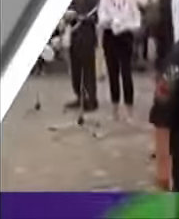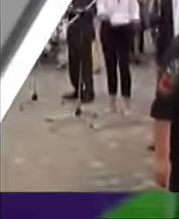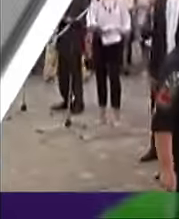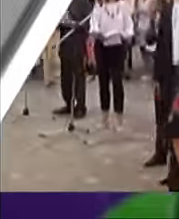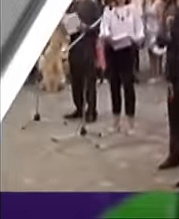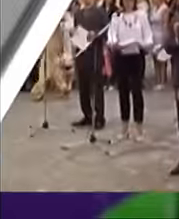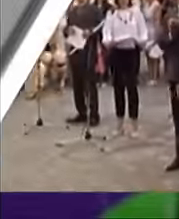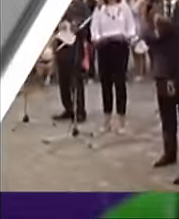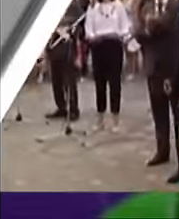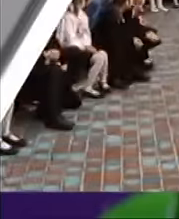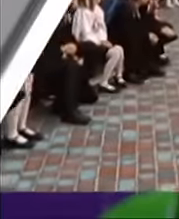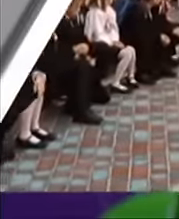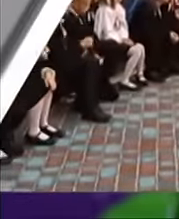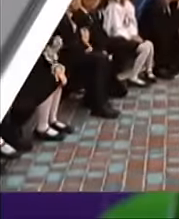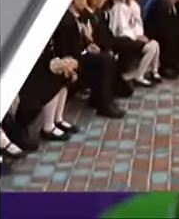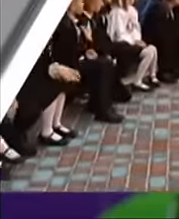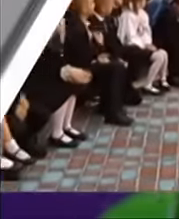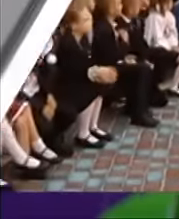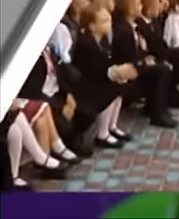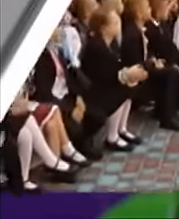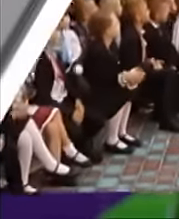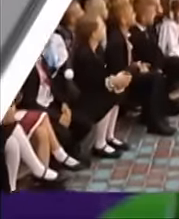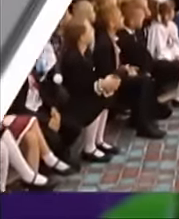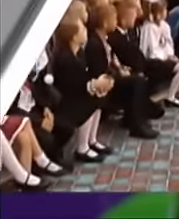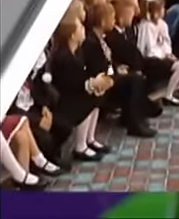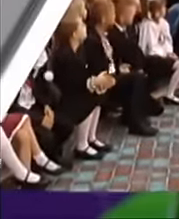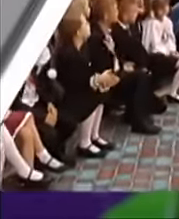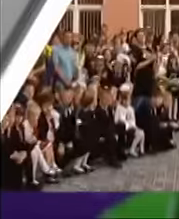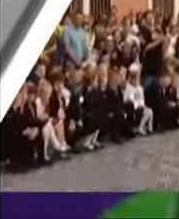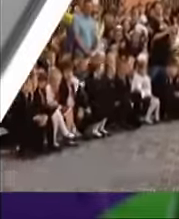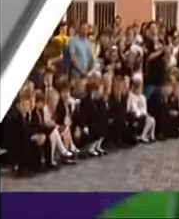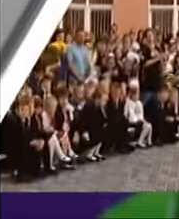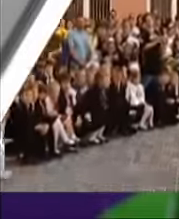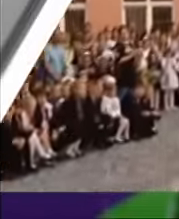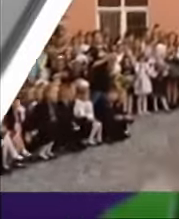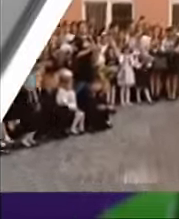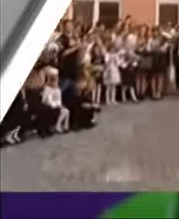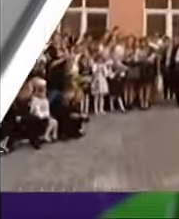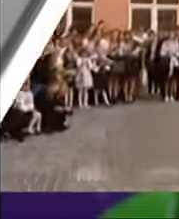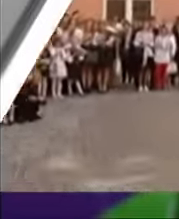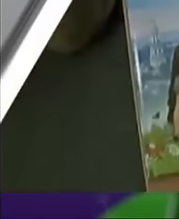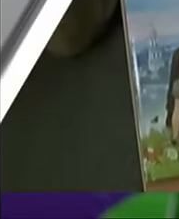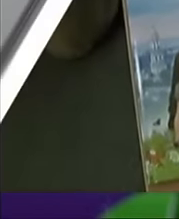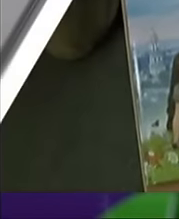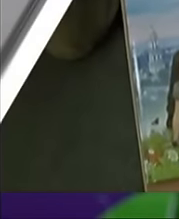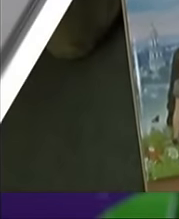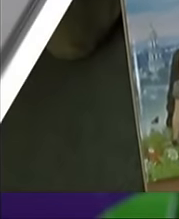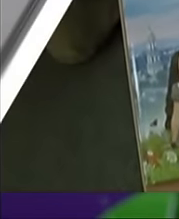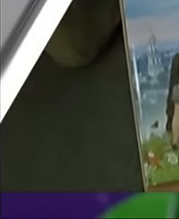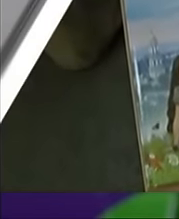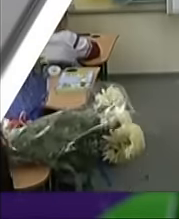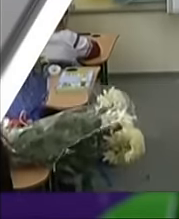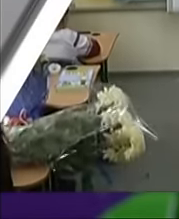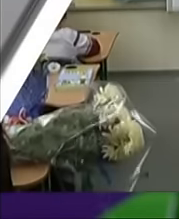Новенькі класи, сучасне начиння, басейн і навіть стоматологічний кабінет. На Святошині до Дня знань відчинила двері